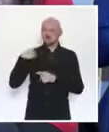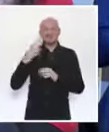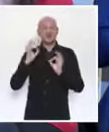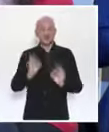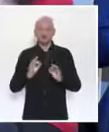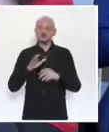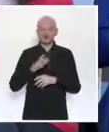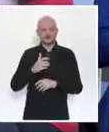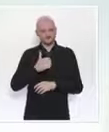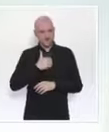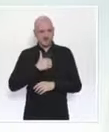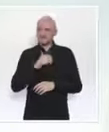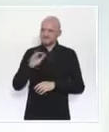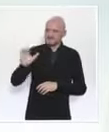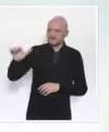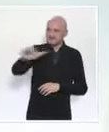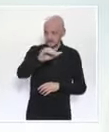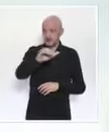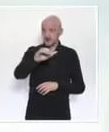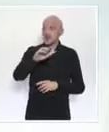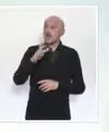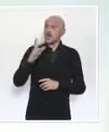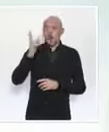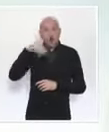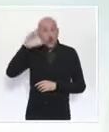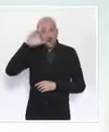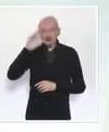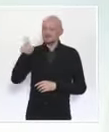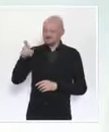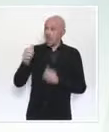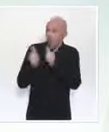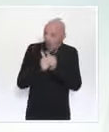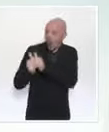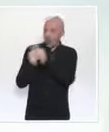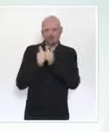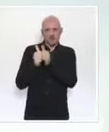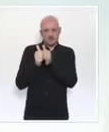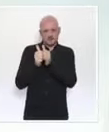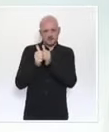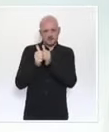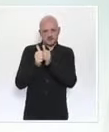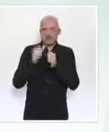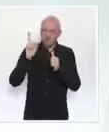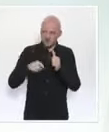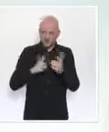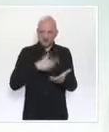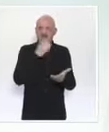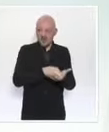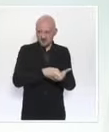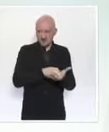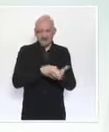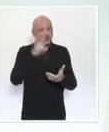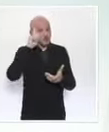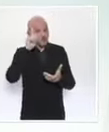'acquérir ces vaccins ensemble pour peser plus fort dans les négociations avec les laboratoires